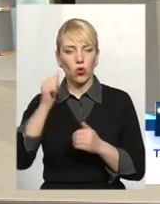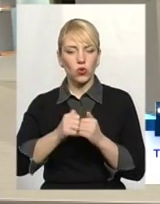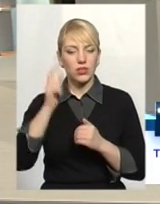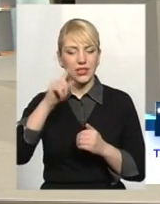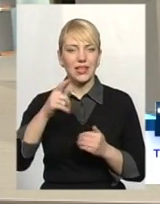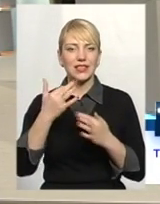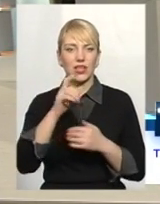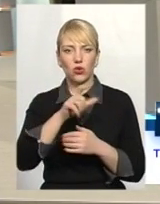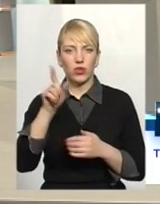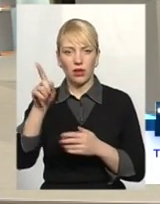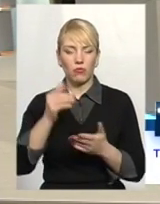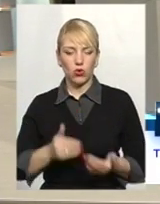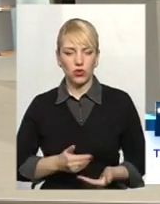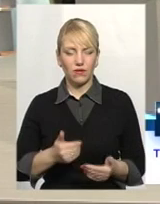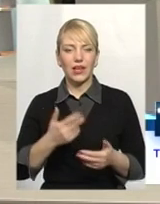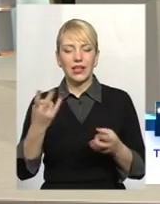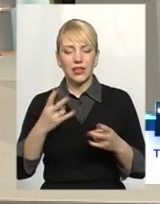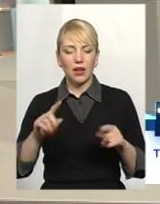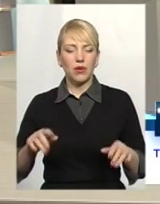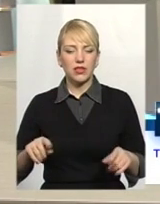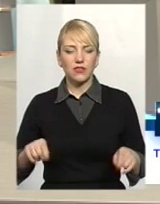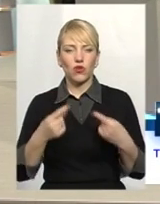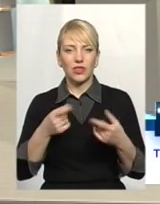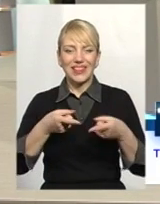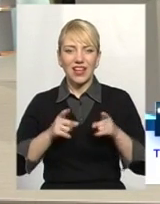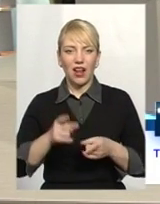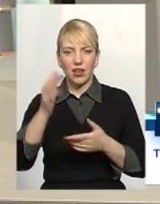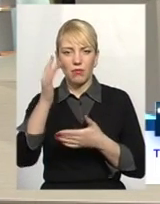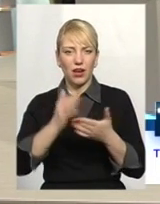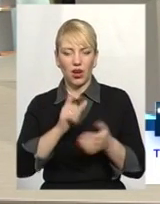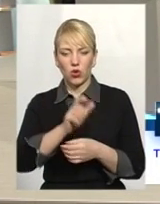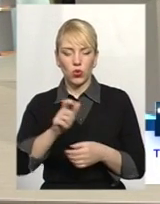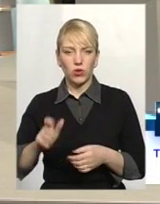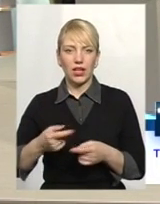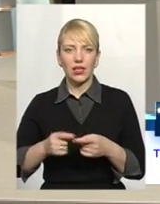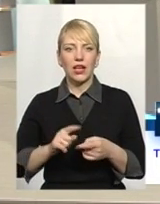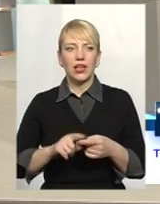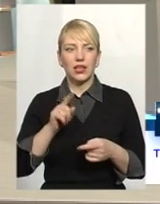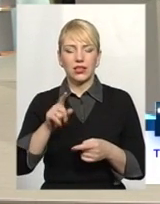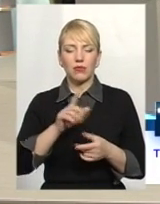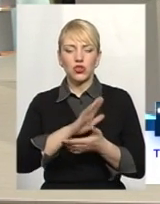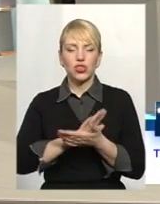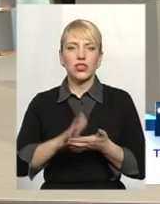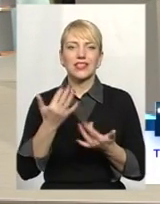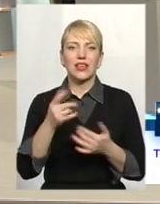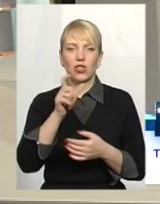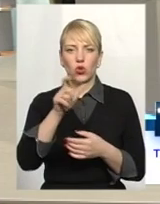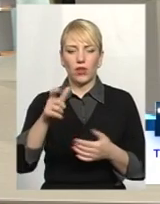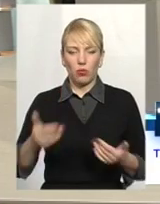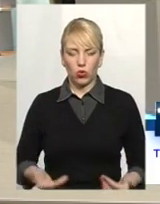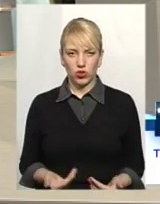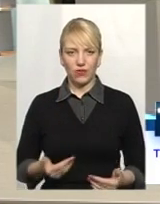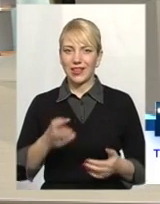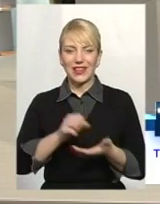Створити реальний такий перелік людей, перелік квартир, з вказівкою чисто тих людей, які там проживають, не зареєстровані, а